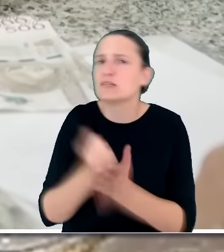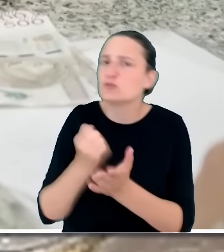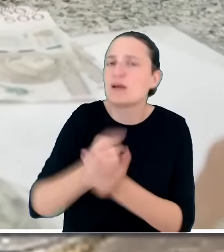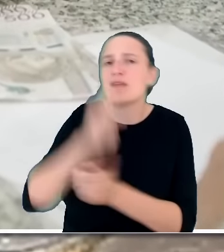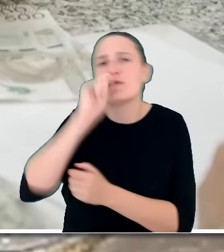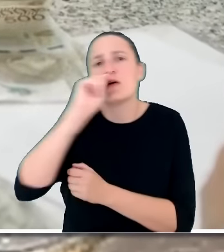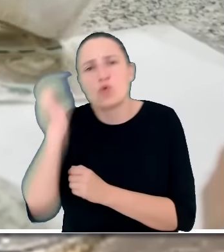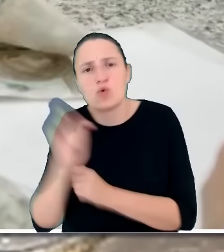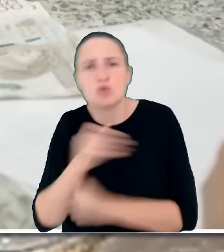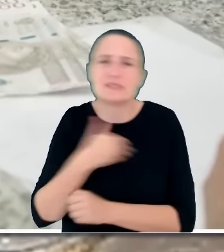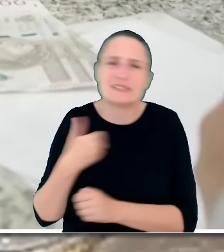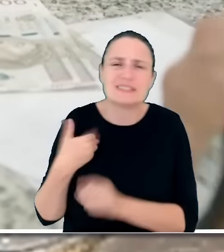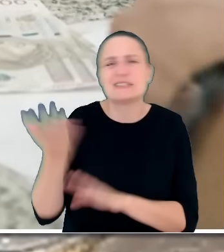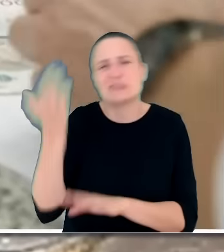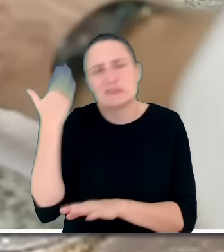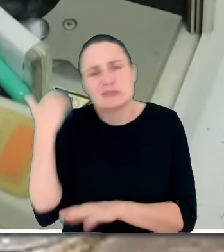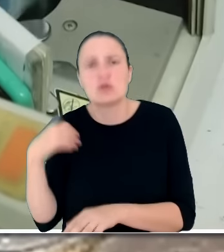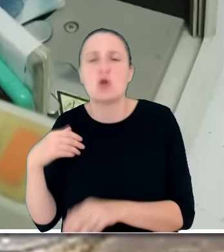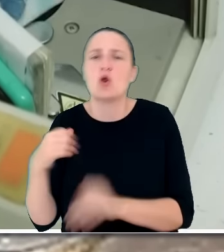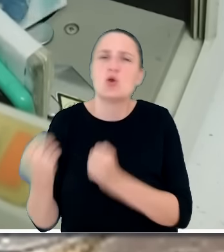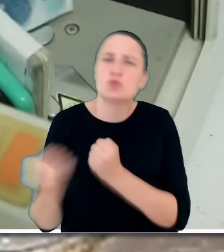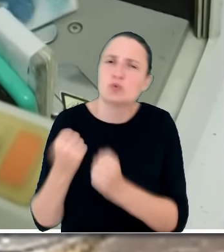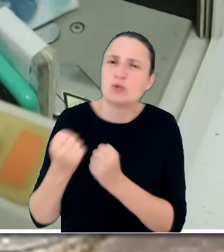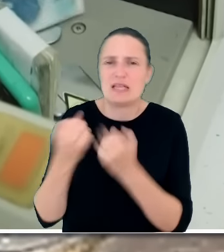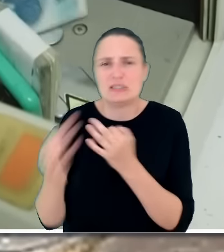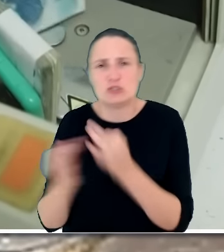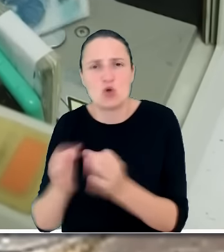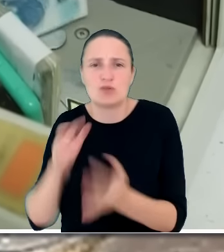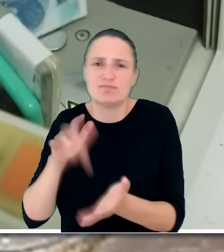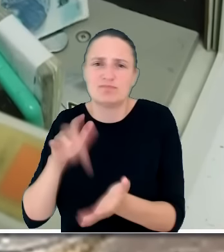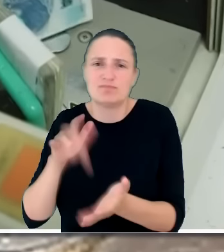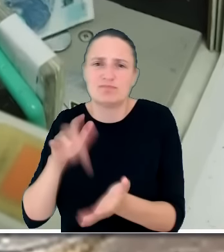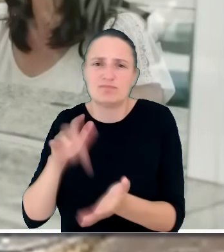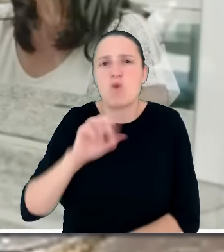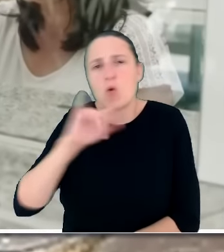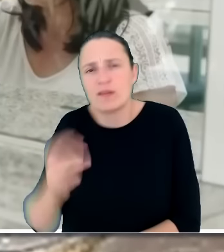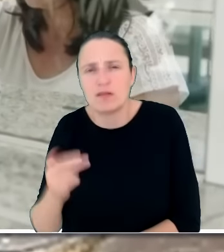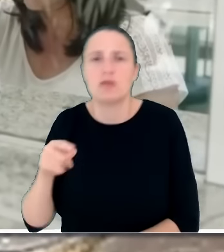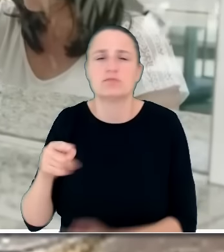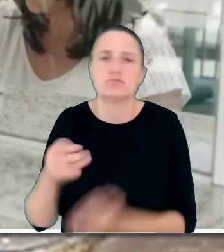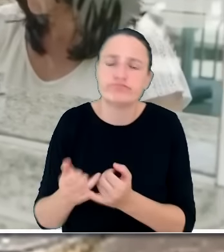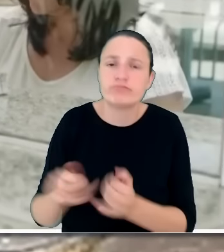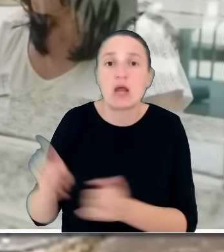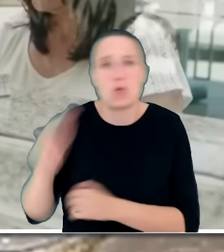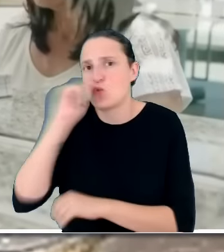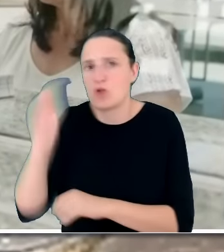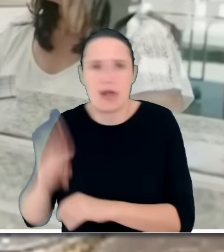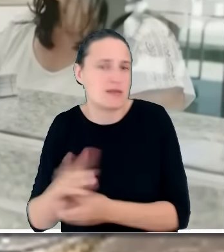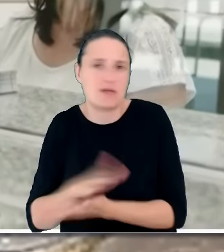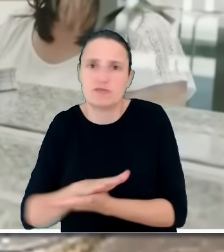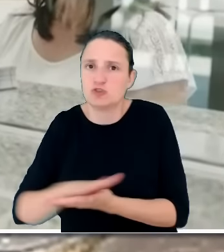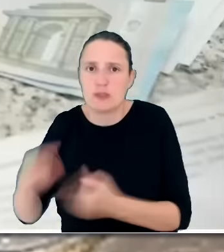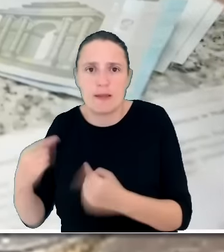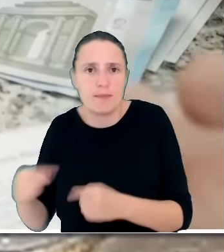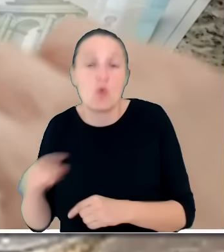przeszłości i nierozliczenia się do dzisiaj, choćby historycznie Ukrainy z tego rozdziału, natychmiast zaczął odpowiadać o